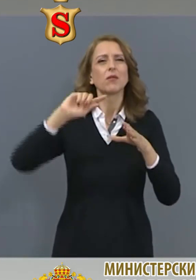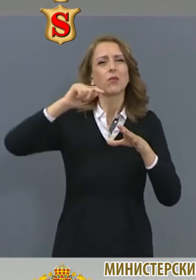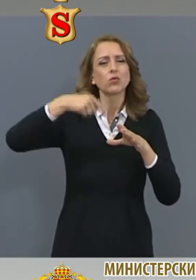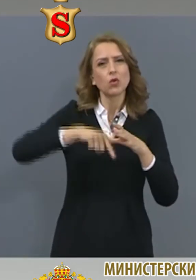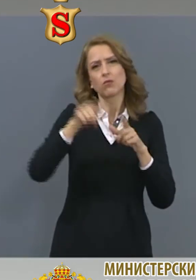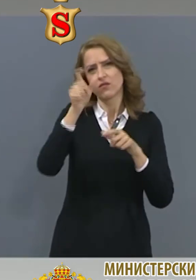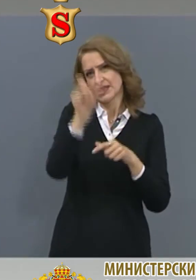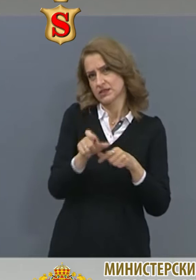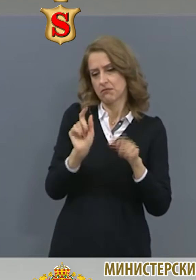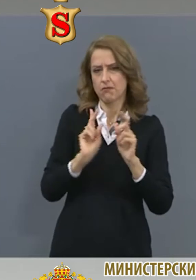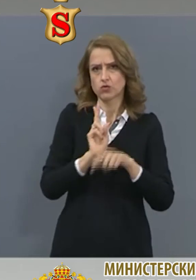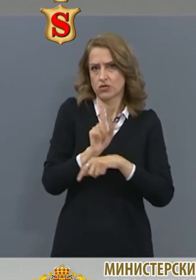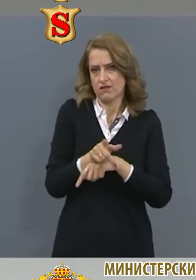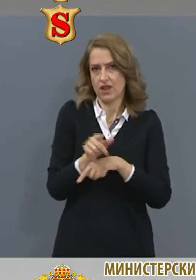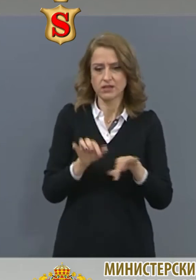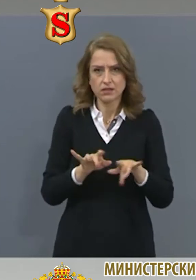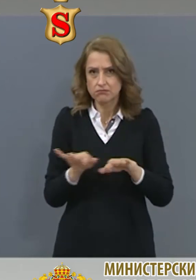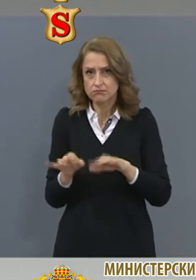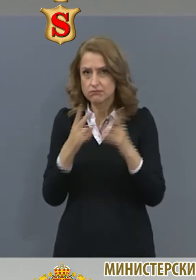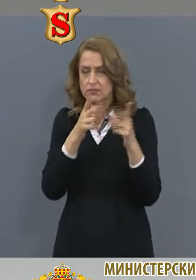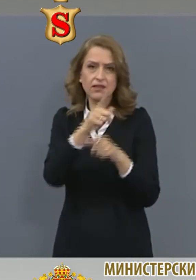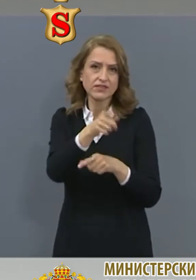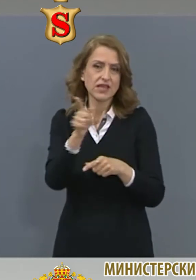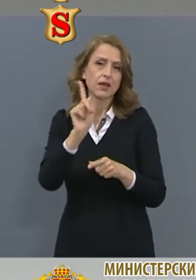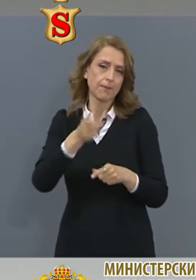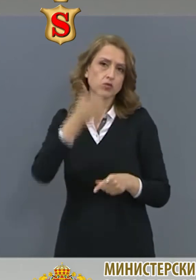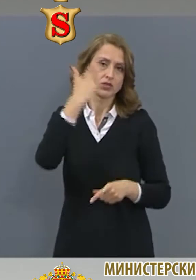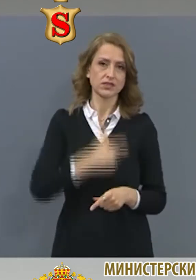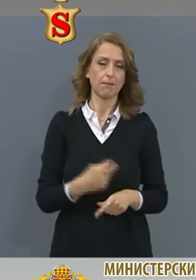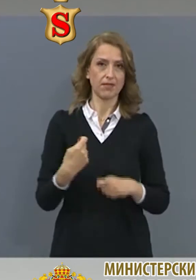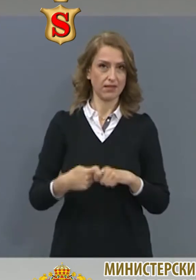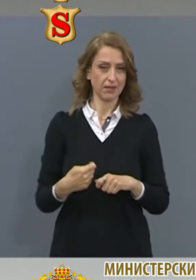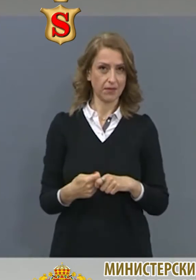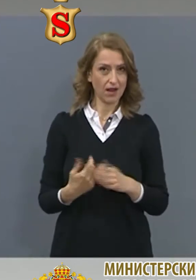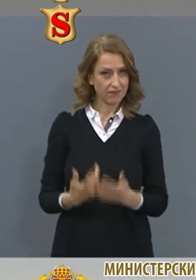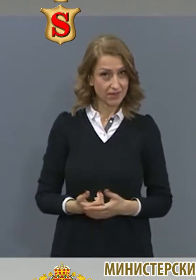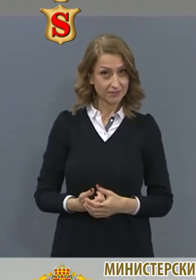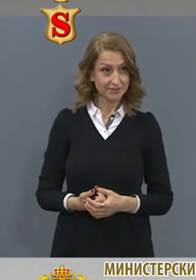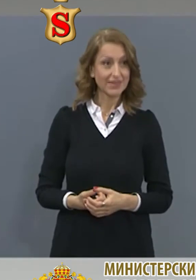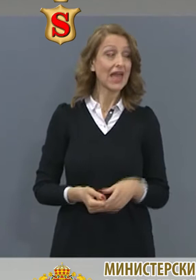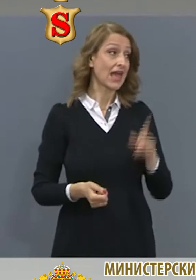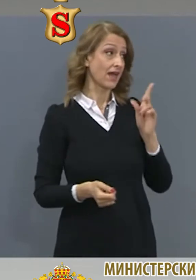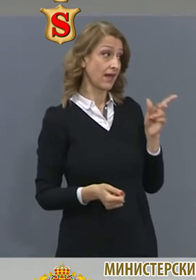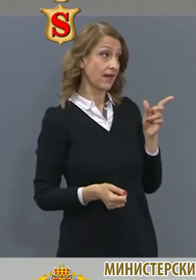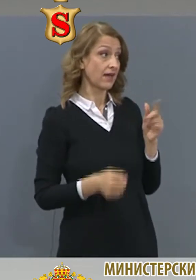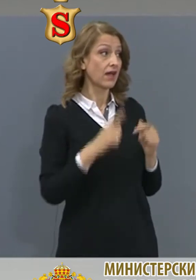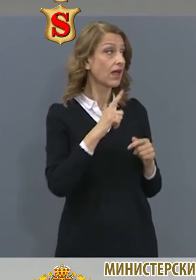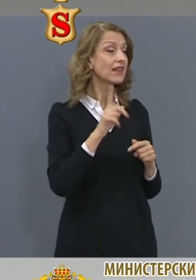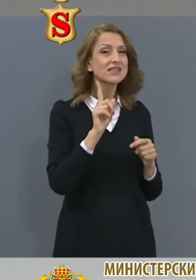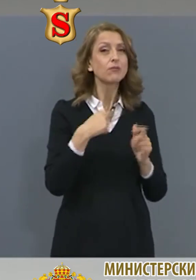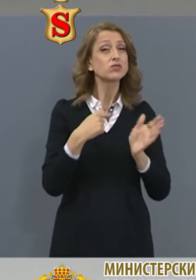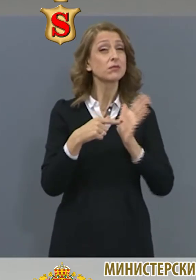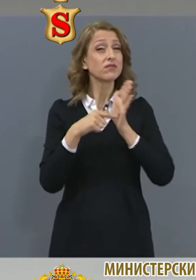портала, защото всеки може да го направи само, само ще откроя няколко акцента. В